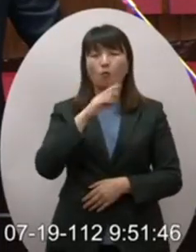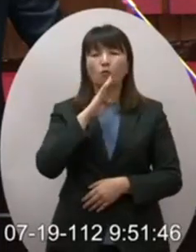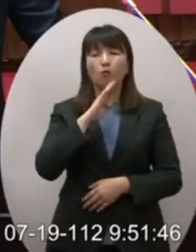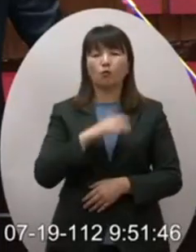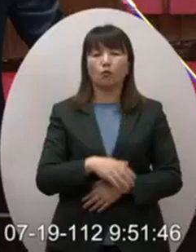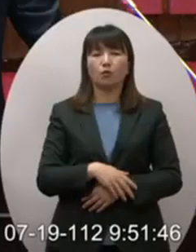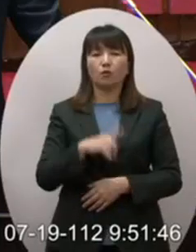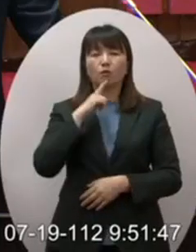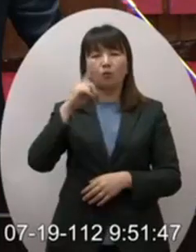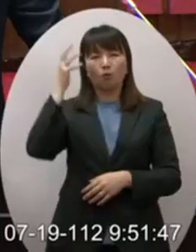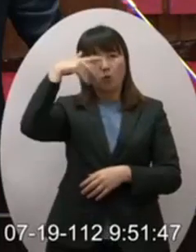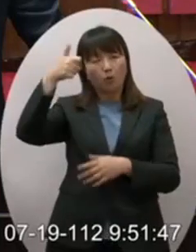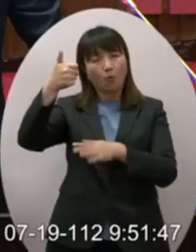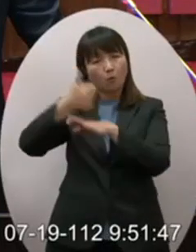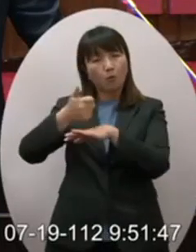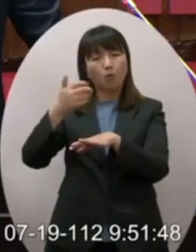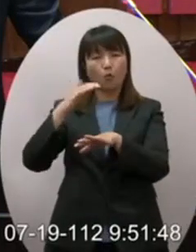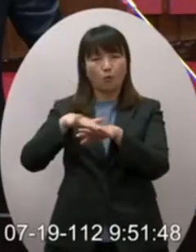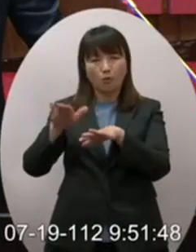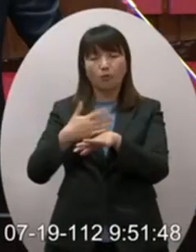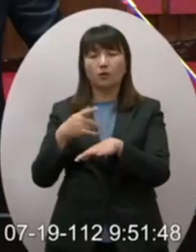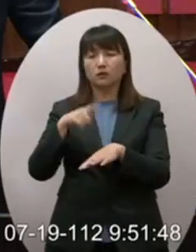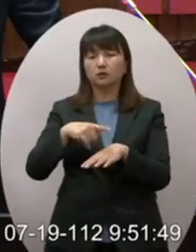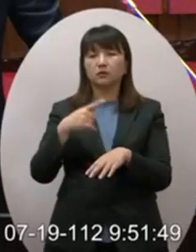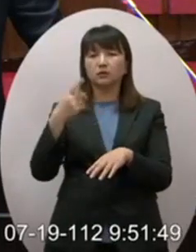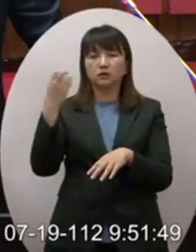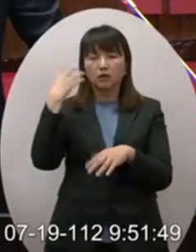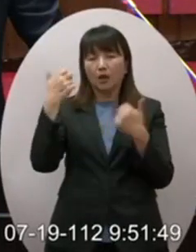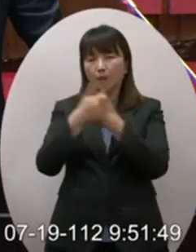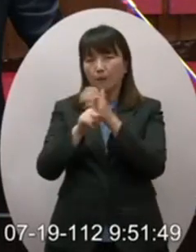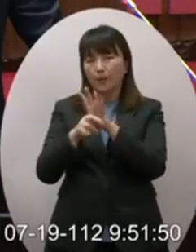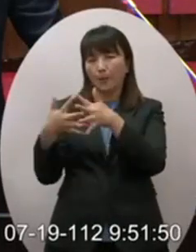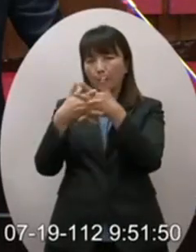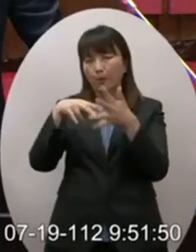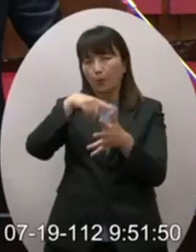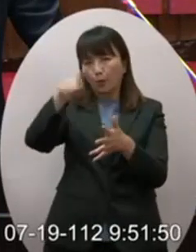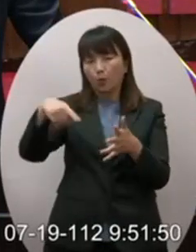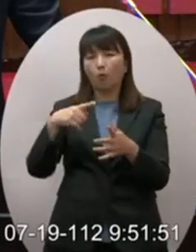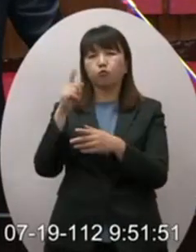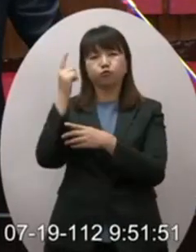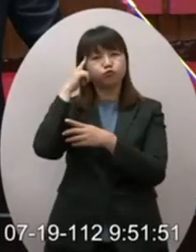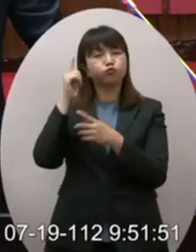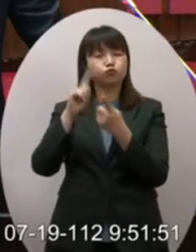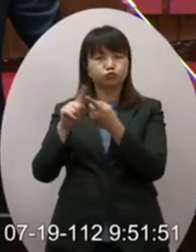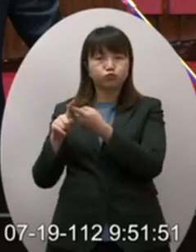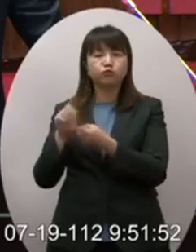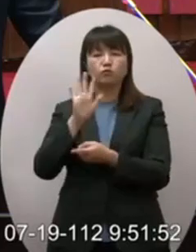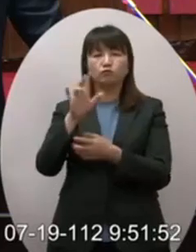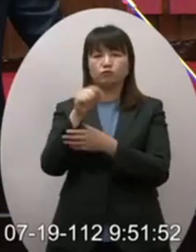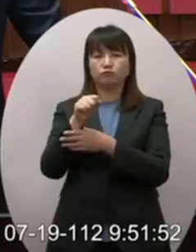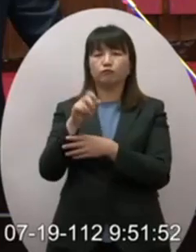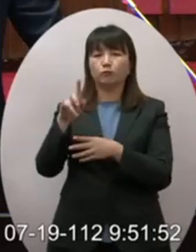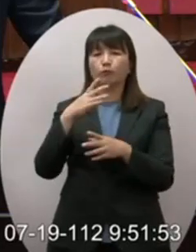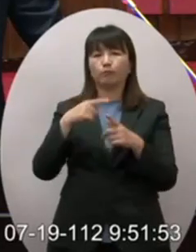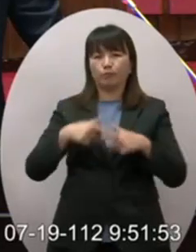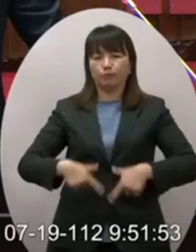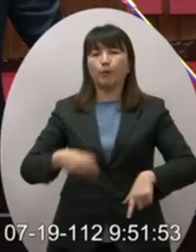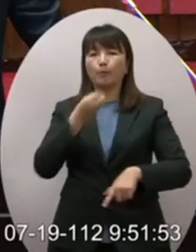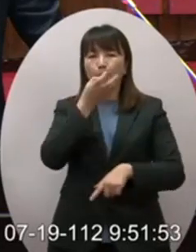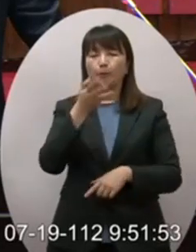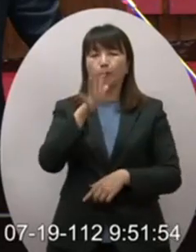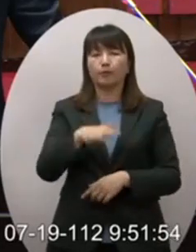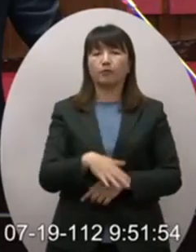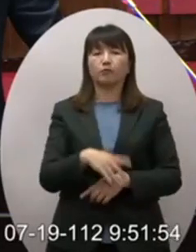我們不要說川普會不會當選但是這樣的聲音代表在美國是有市場的在美國是有市場的所以他講出來了